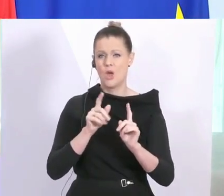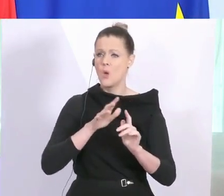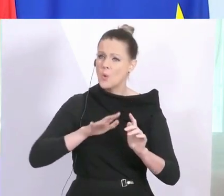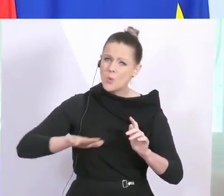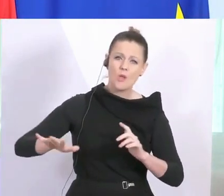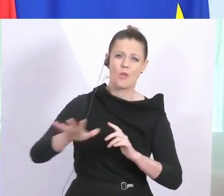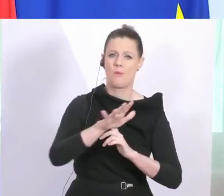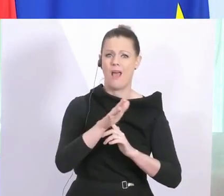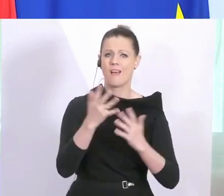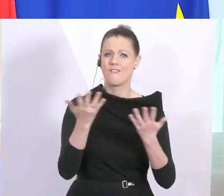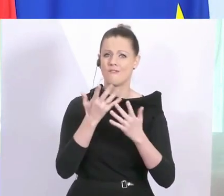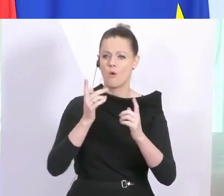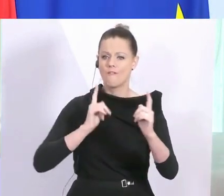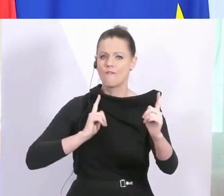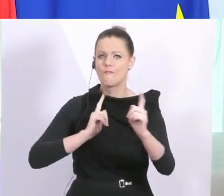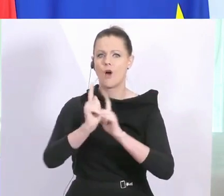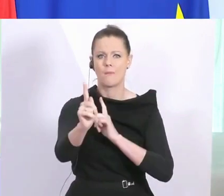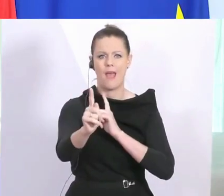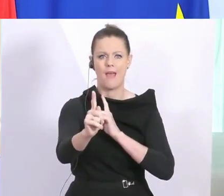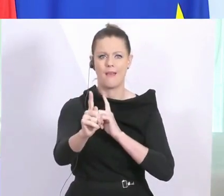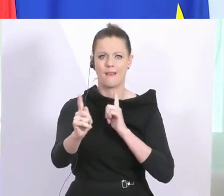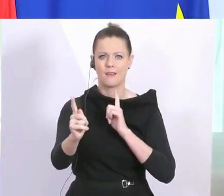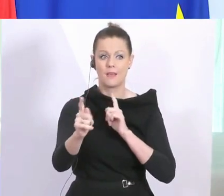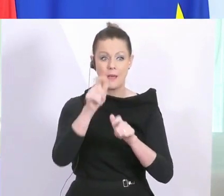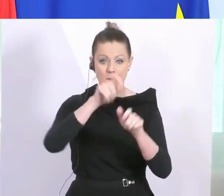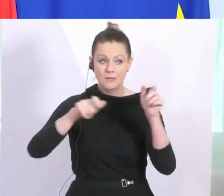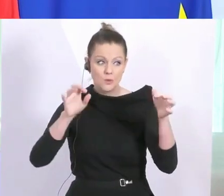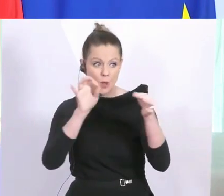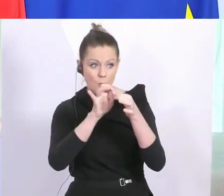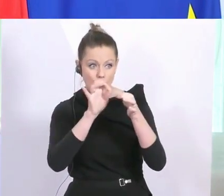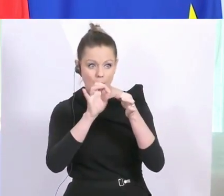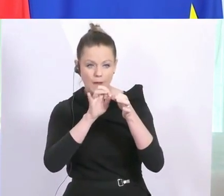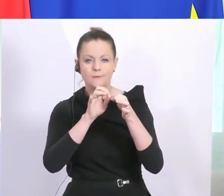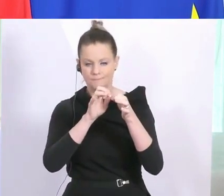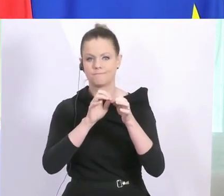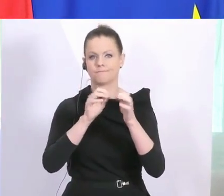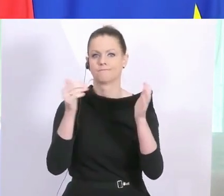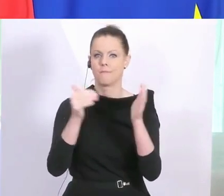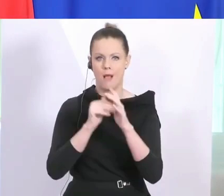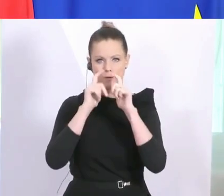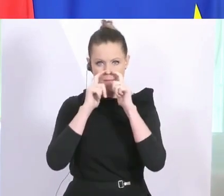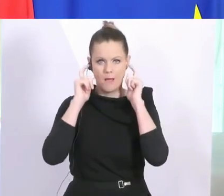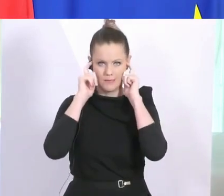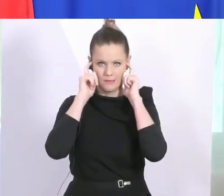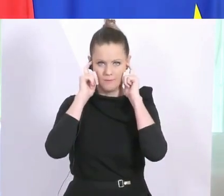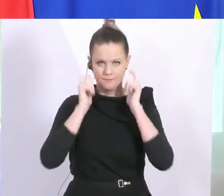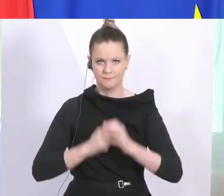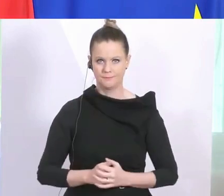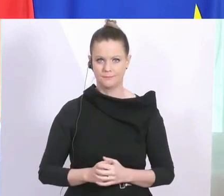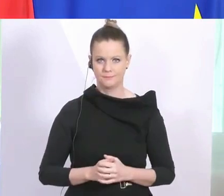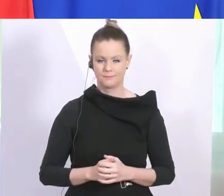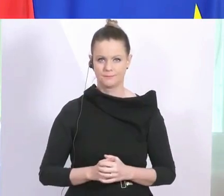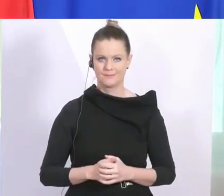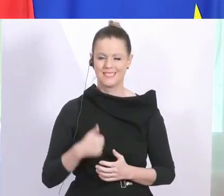ein Vorbeigehen, ein Kontakt haben mit Menschen stattfindet. Ich betone noch einmal, es ist